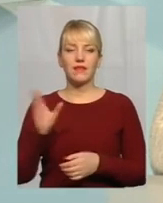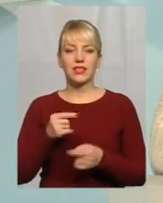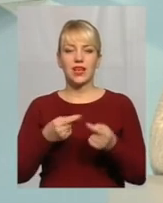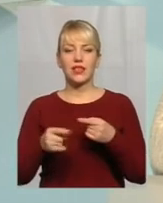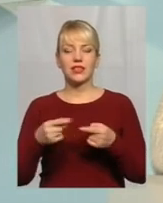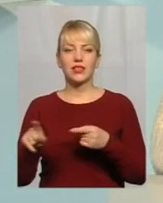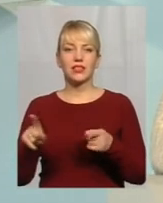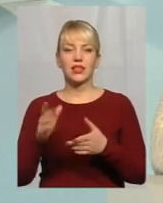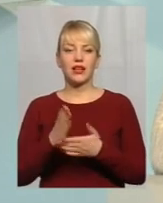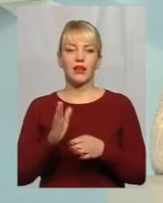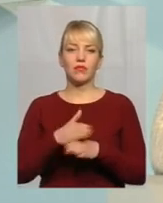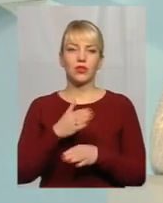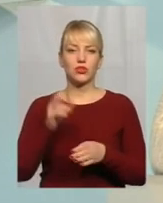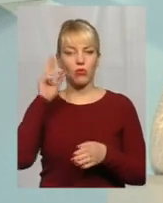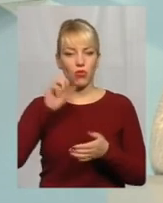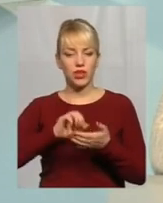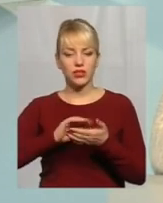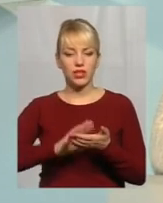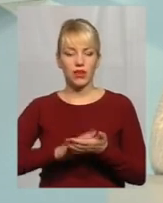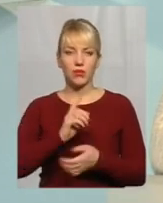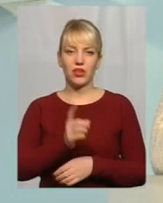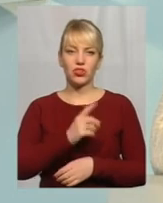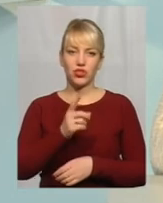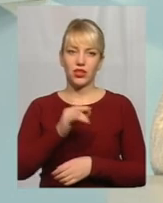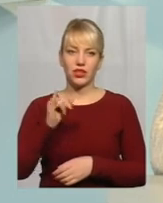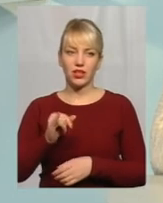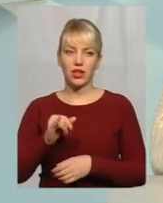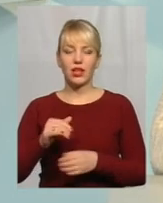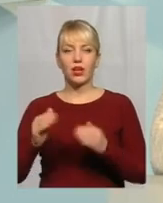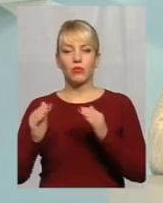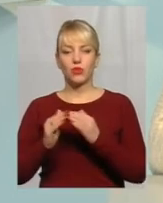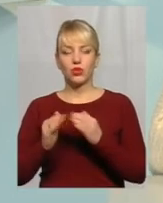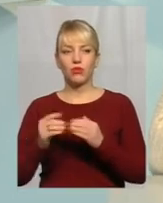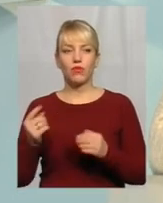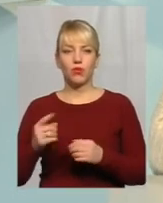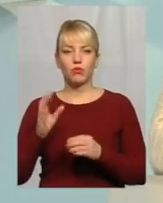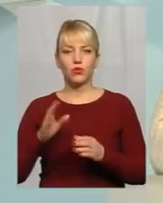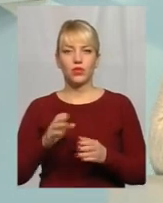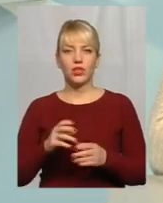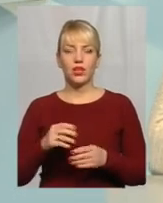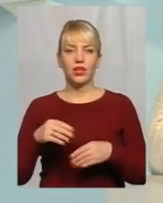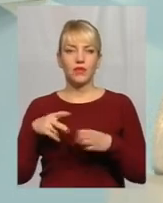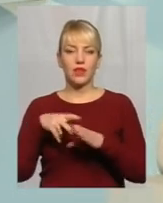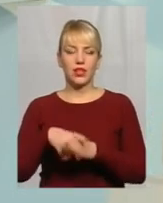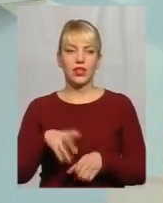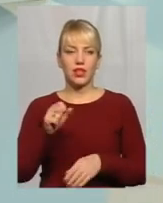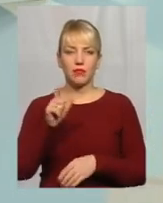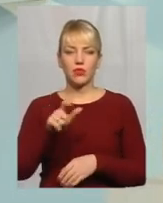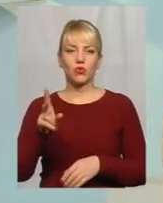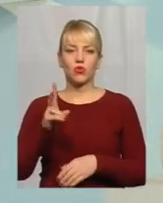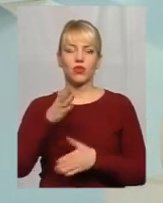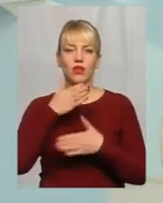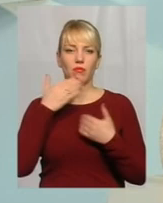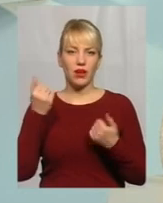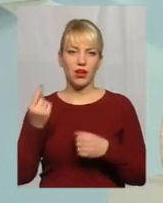яка є між показниками лічильника і будинкового обліку Буде лягати на мешканців, кого не має лічильника Тобто,